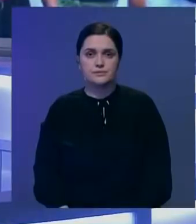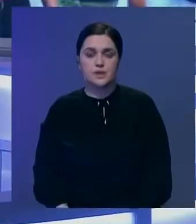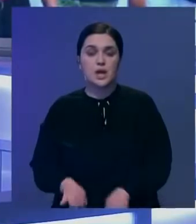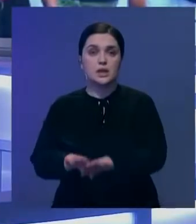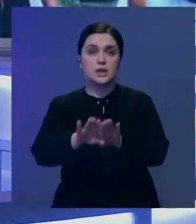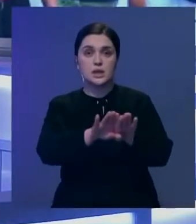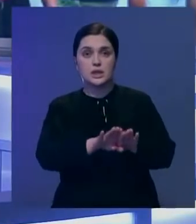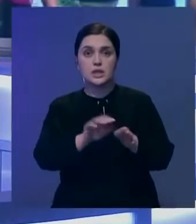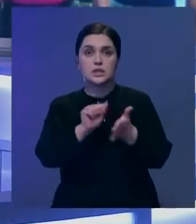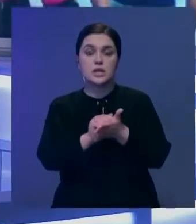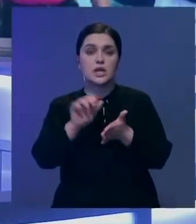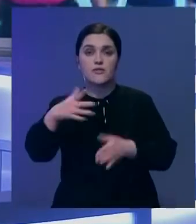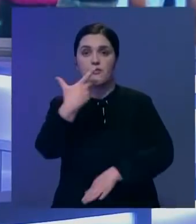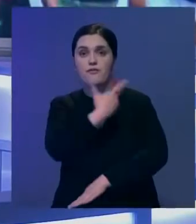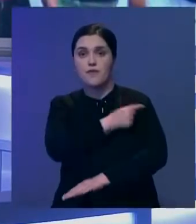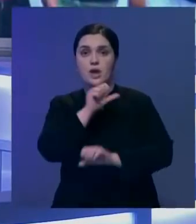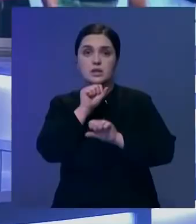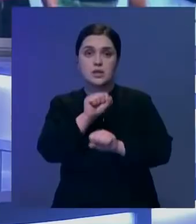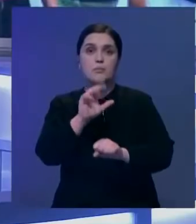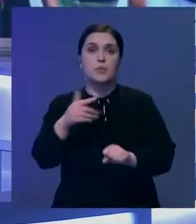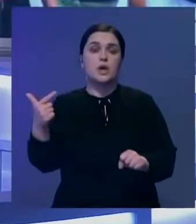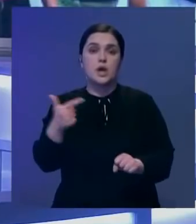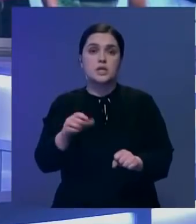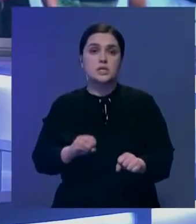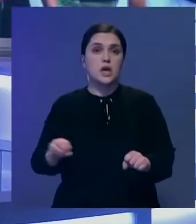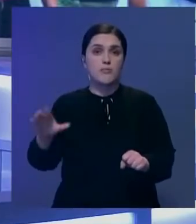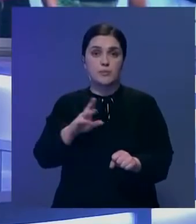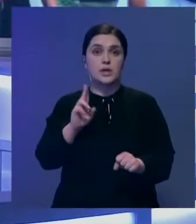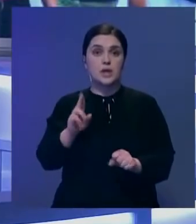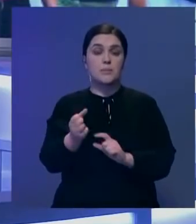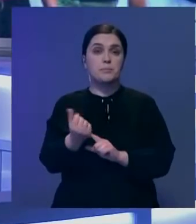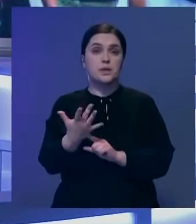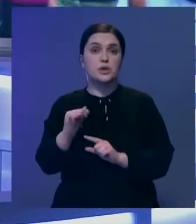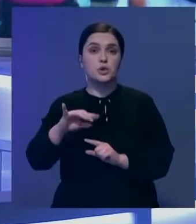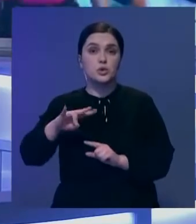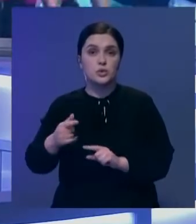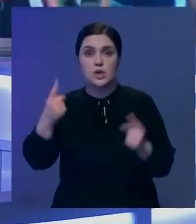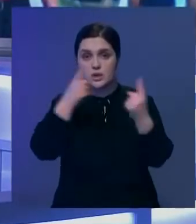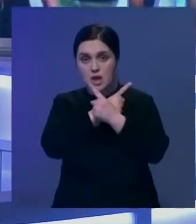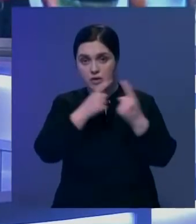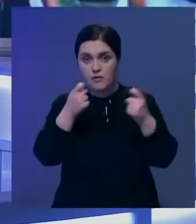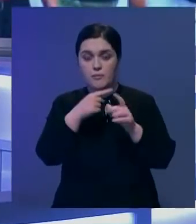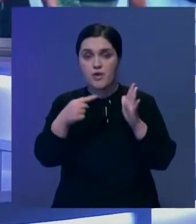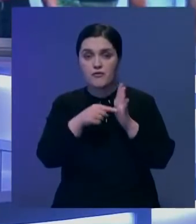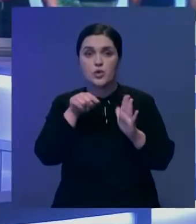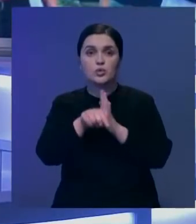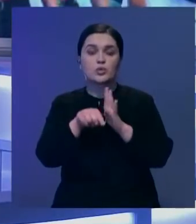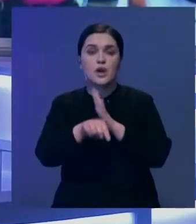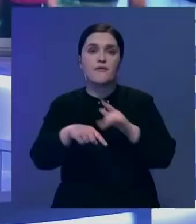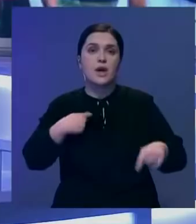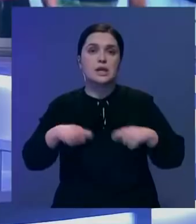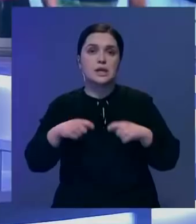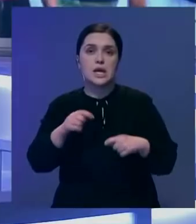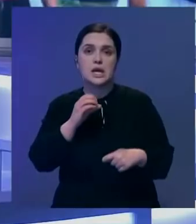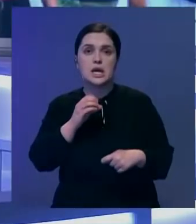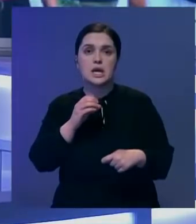Единый сертификат вакцинации будет доступен для граждан Евросоюза к 15 июня. Об этом заявил комиссар по вопросам внутреннего рынка